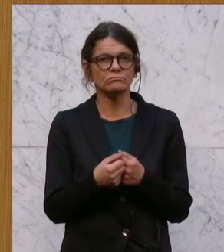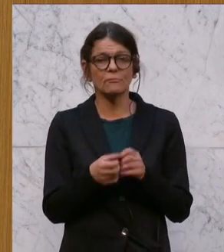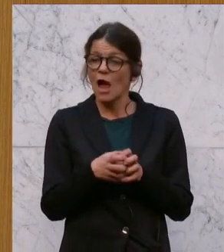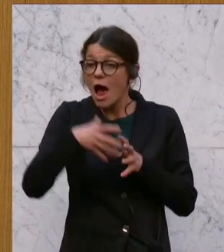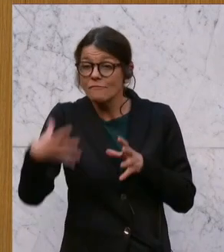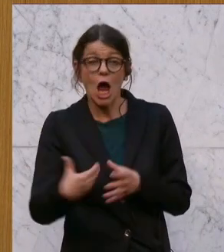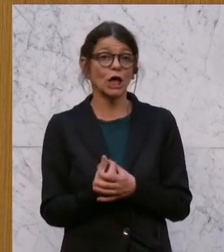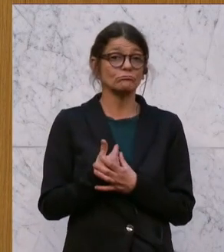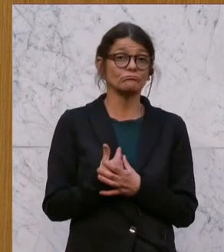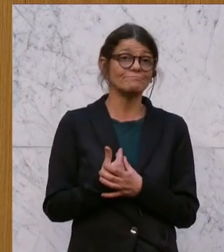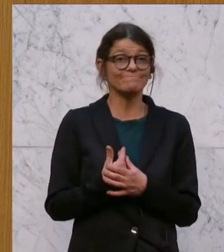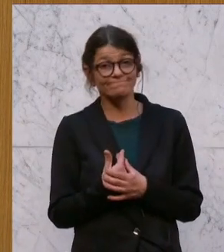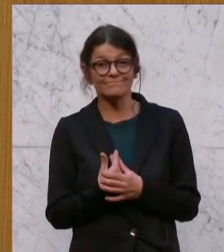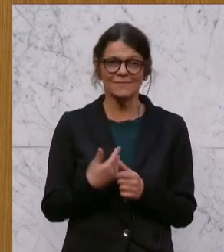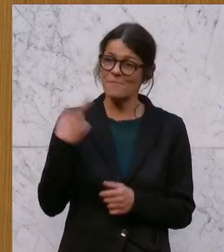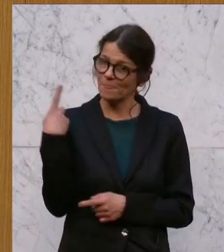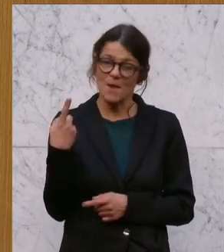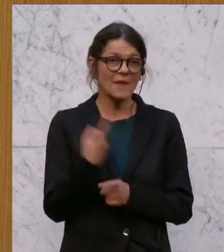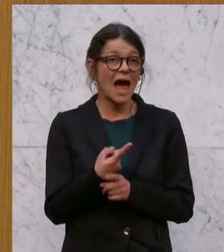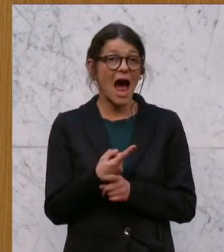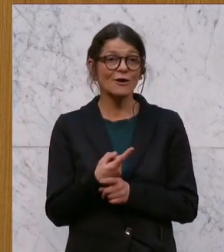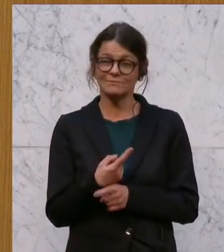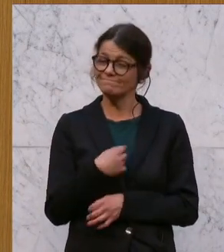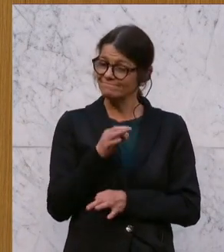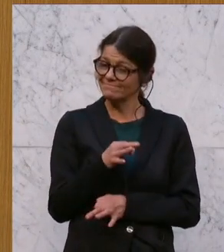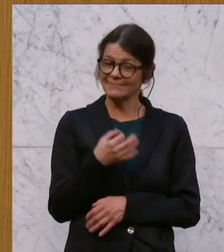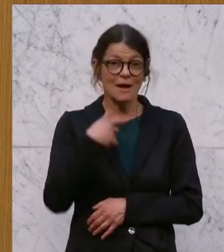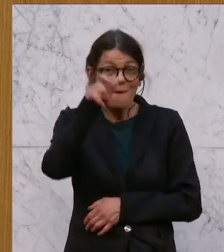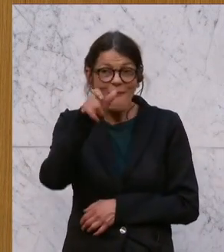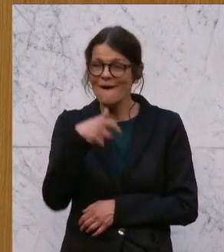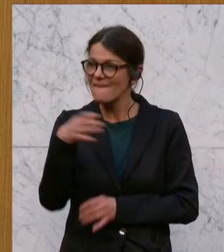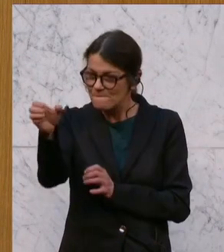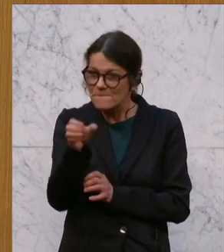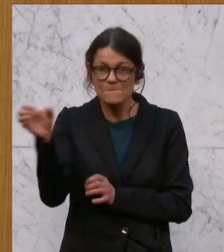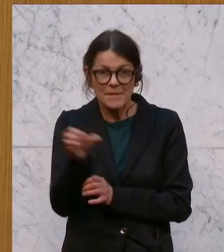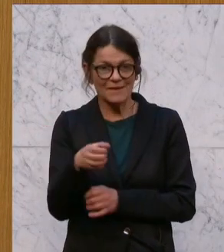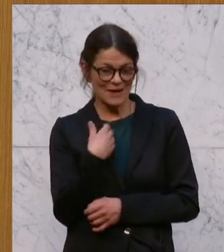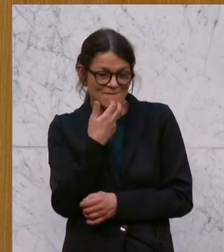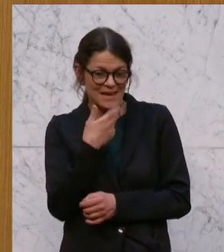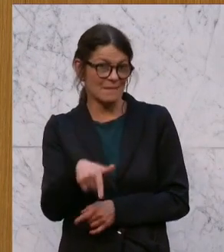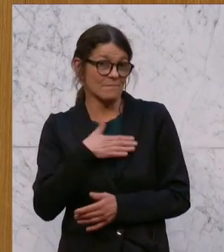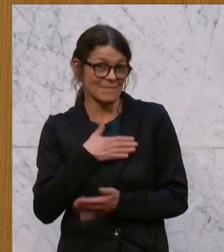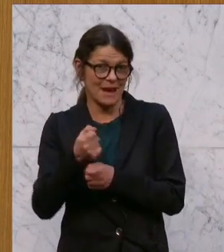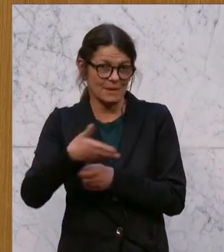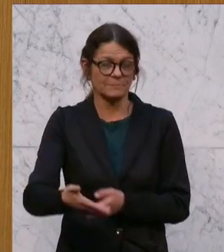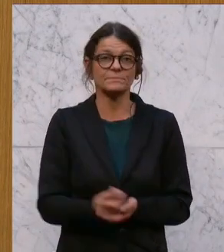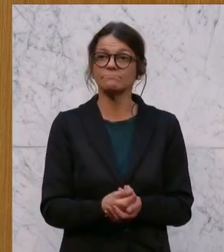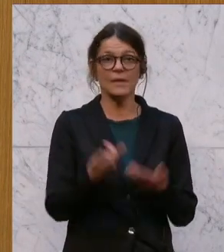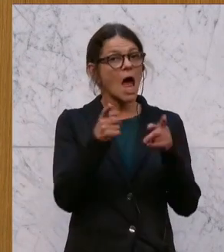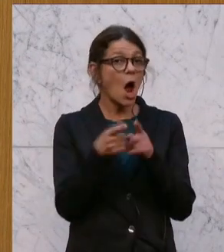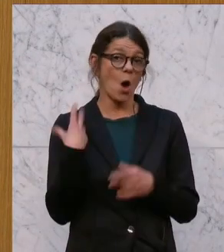erweitern und dort ganz gezielt Leute reinsetzen, die man dort haben wollte. Auch